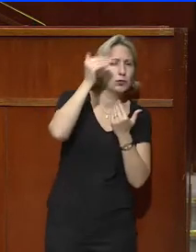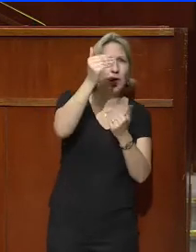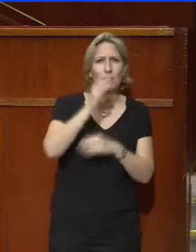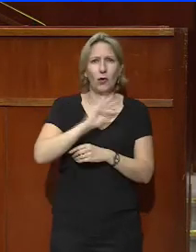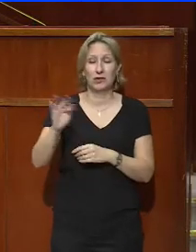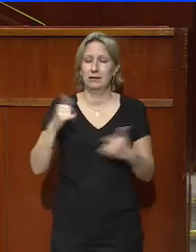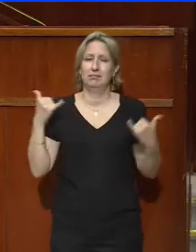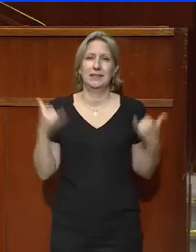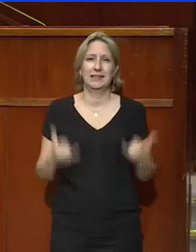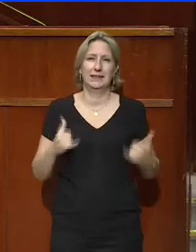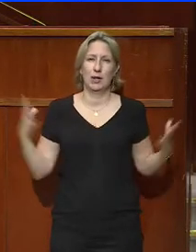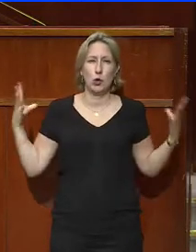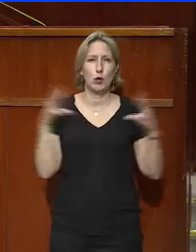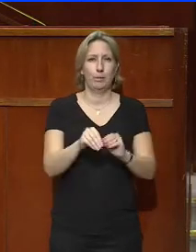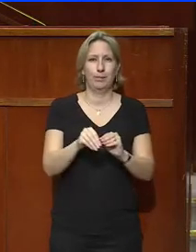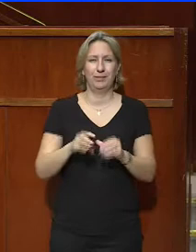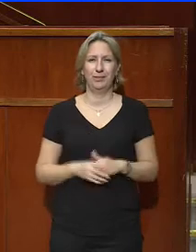y sont rassemblés.